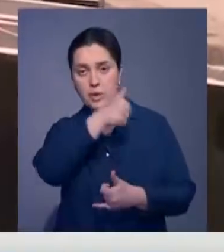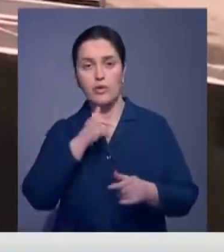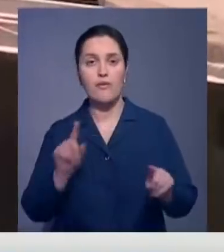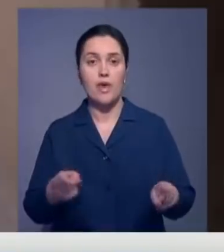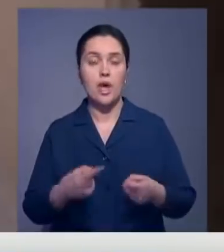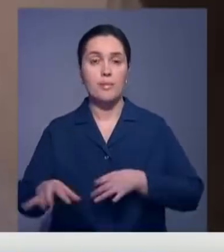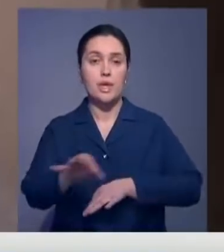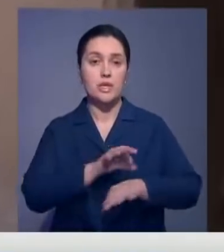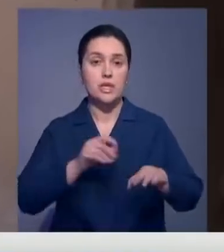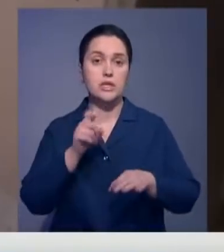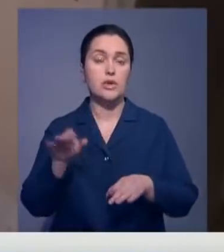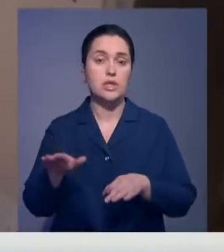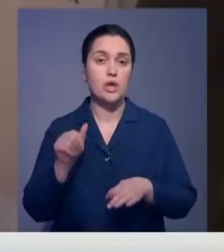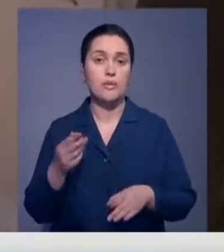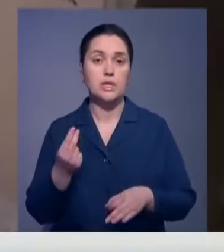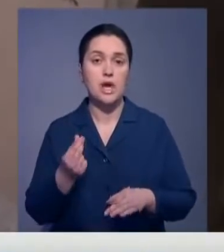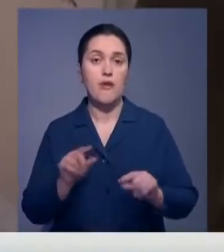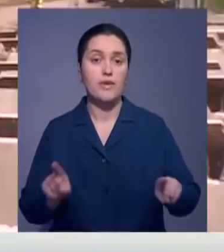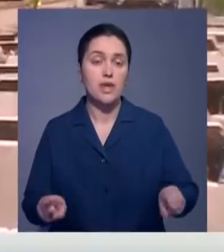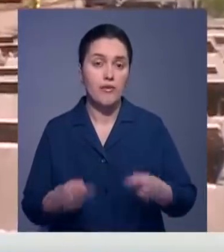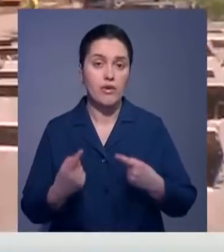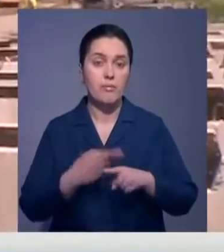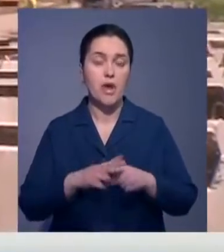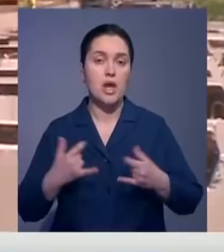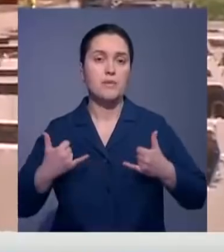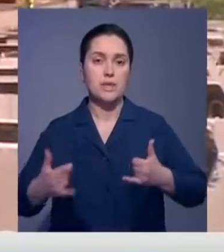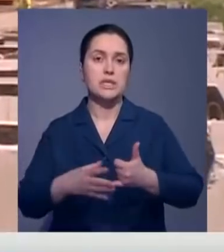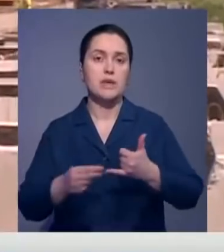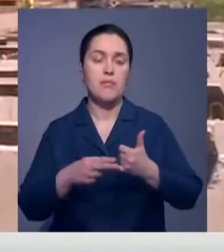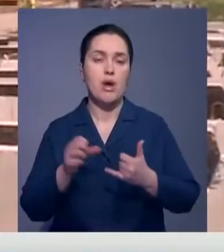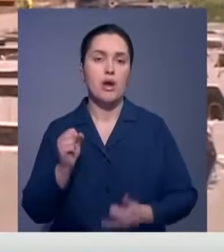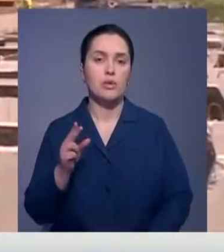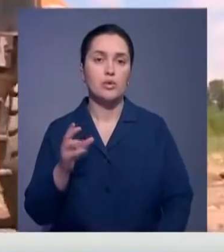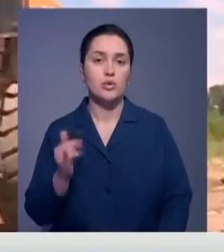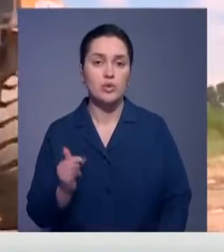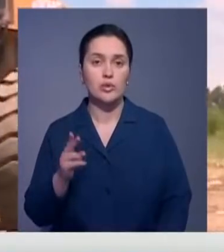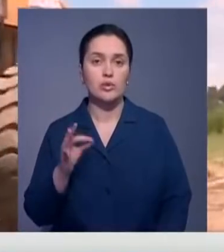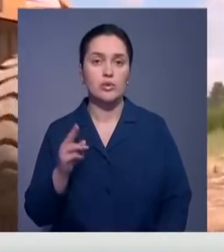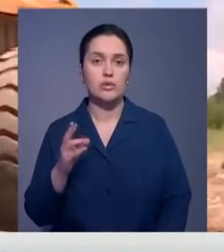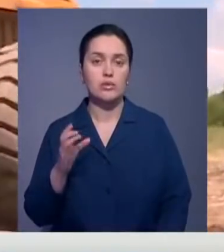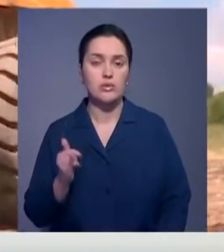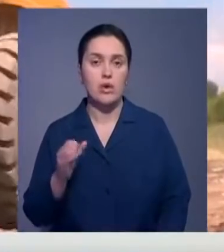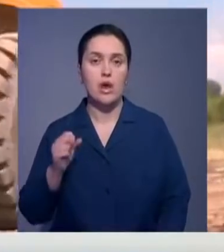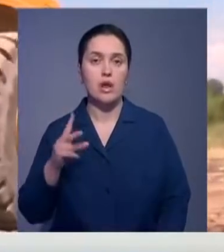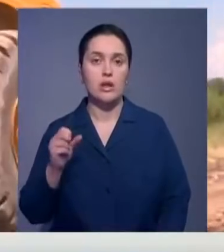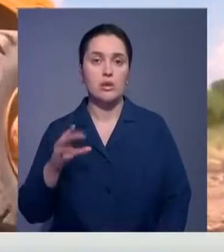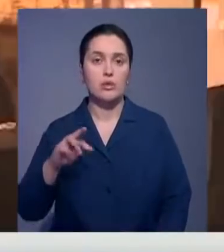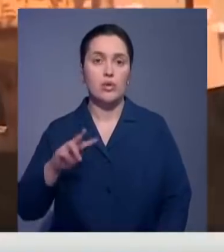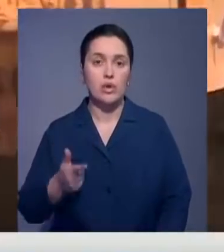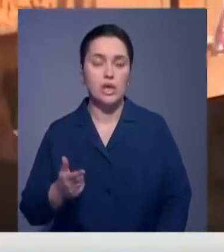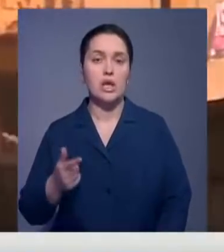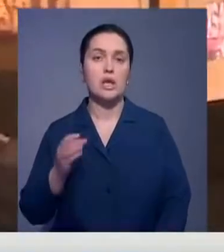в этом. Проект реализуют за счет заемных средств, восстанавливают орошаемые земли Аксусского, Коксусского, Алокольского и